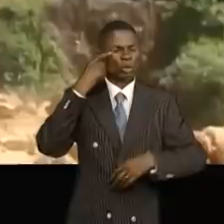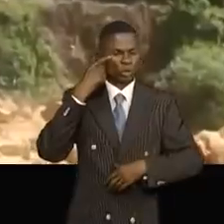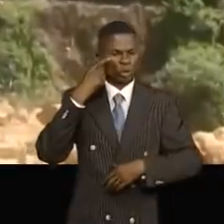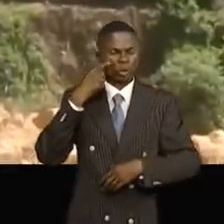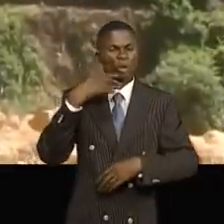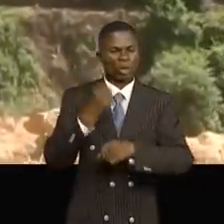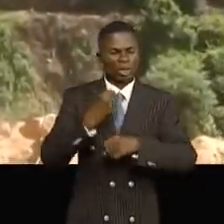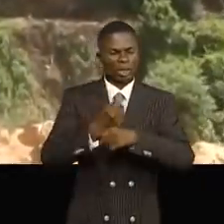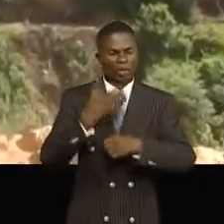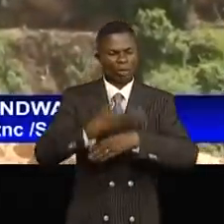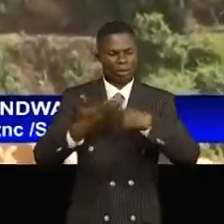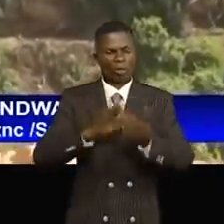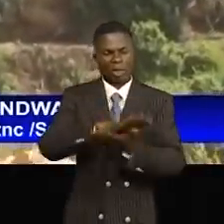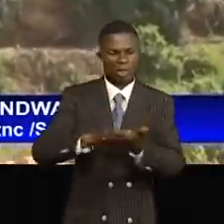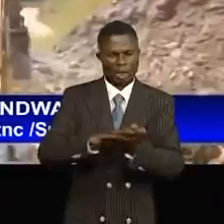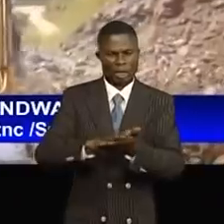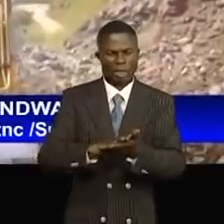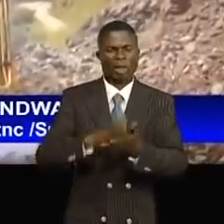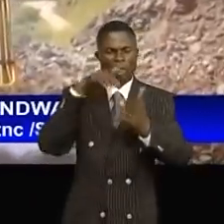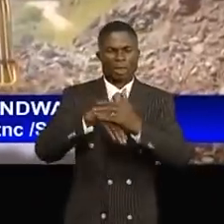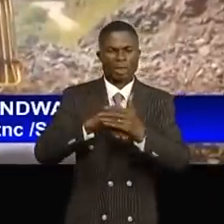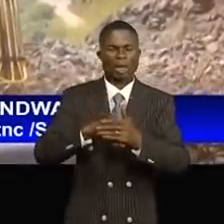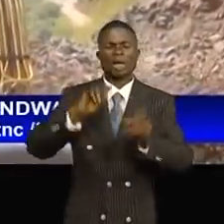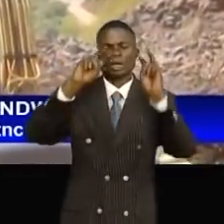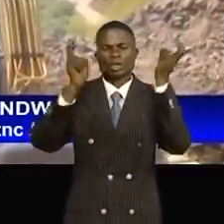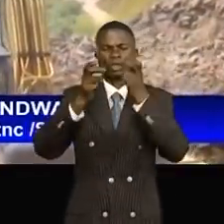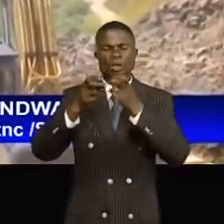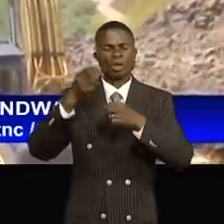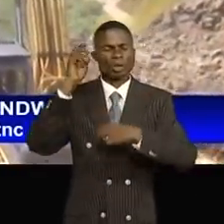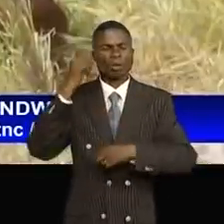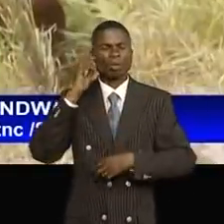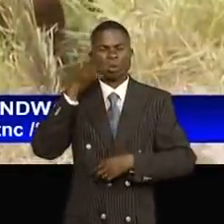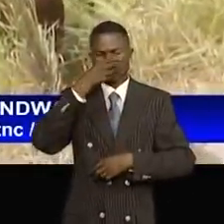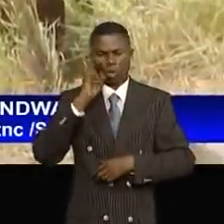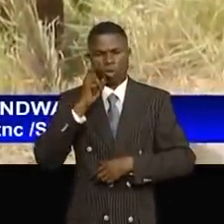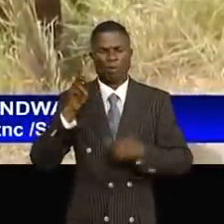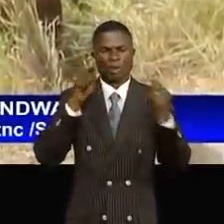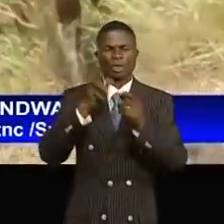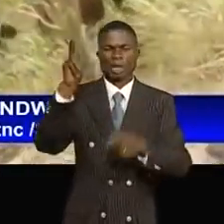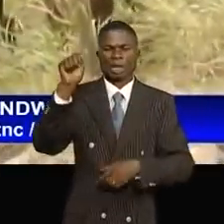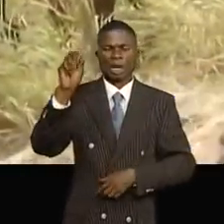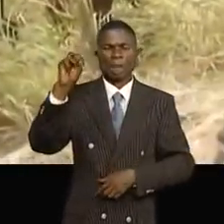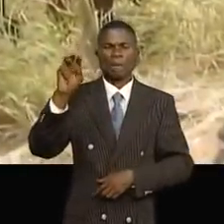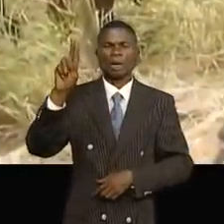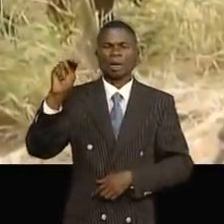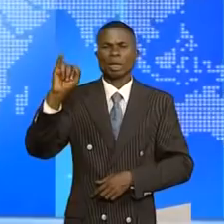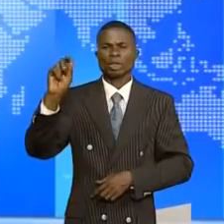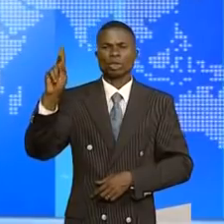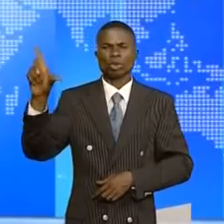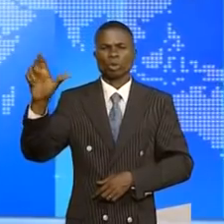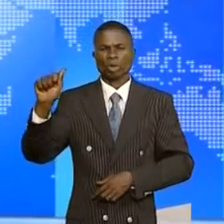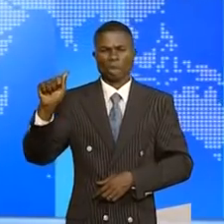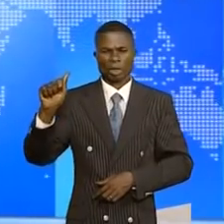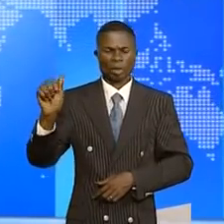matérialiser les projets d'asphaltage inscrits dans la modernisation de la route Bukavu-Kamanyola, longue de 55 kilomètres.